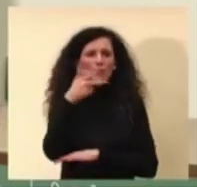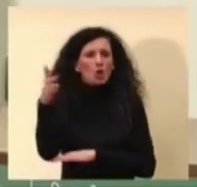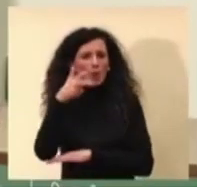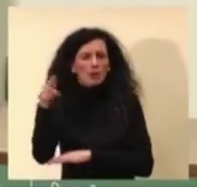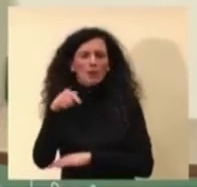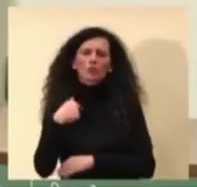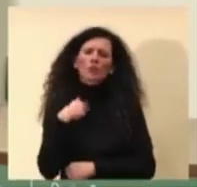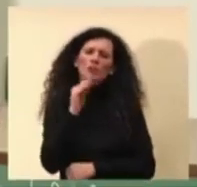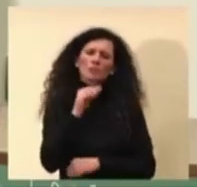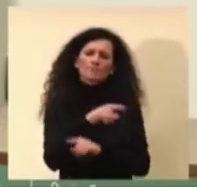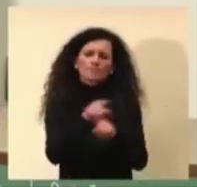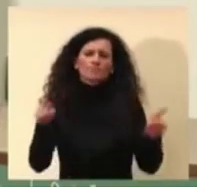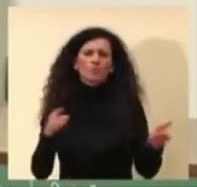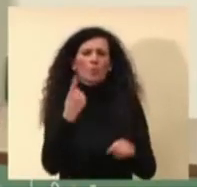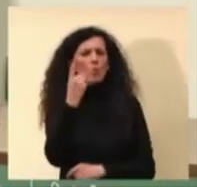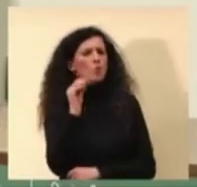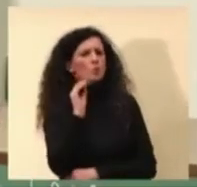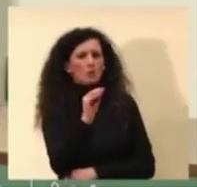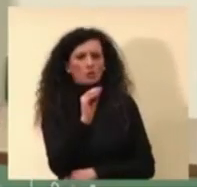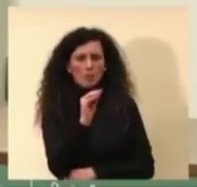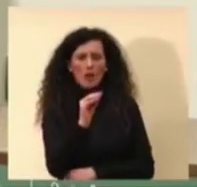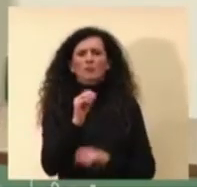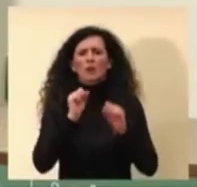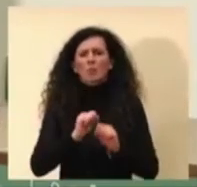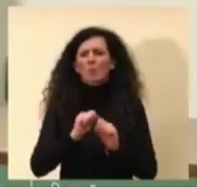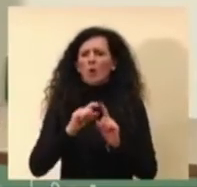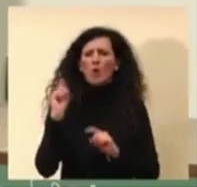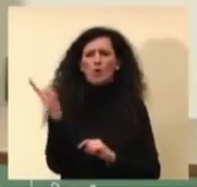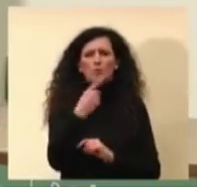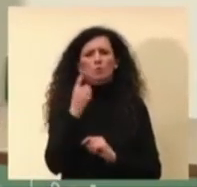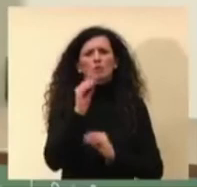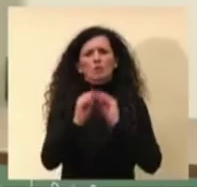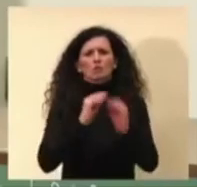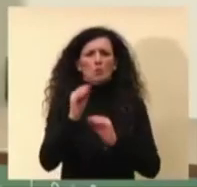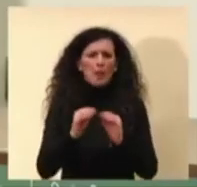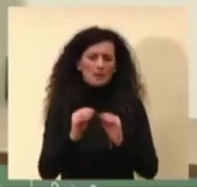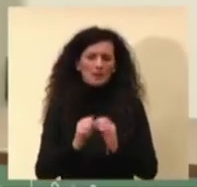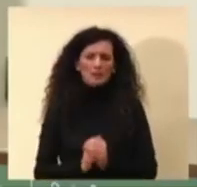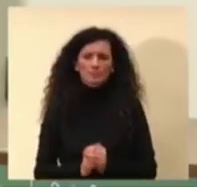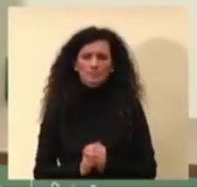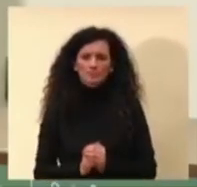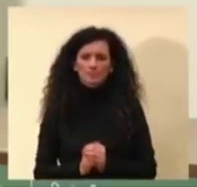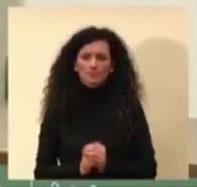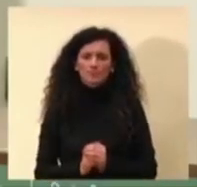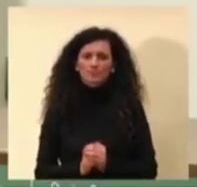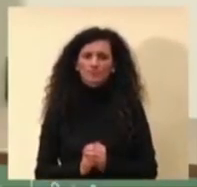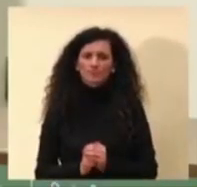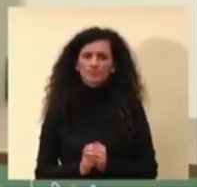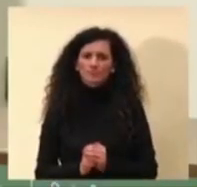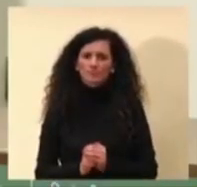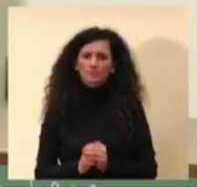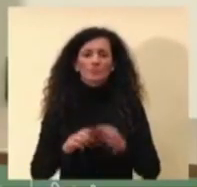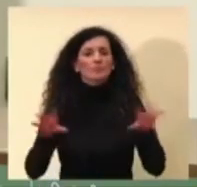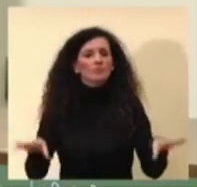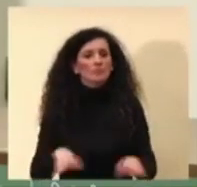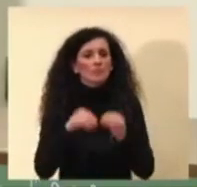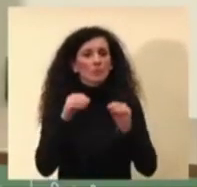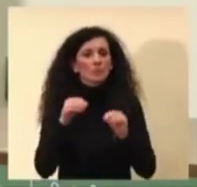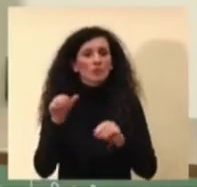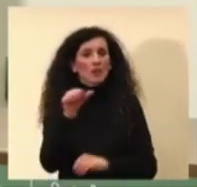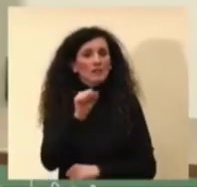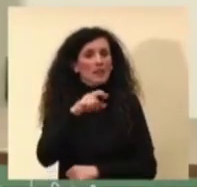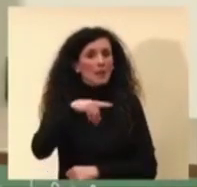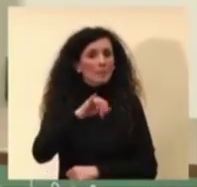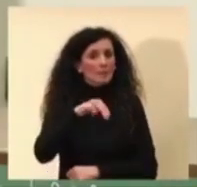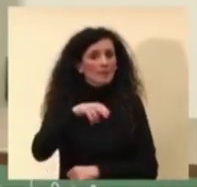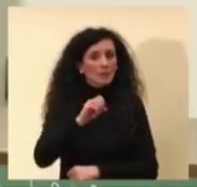una sola domanda, così diamo lo spazio a tutti. Voleva iniziare forse Sappino di La 7?